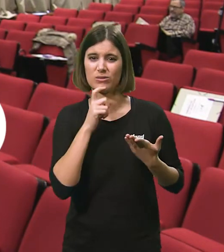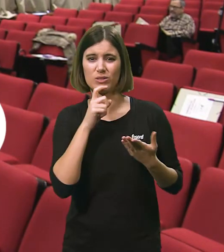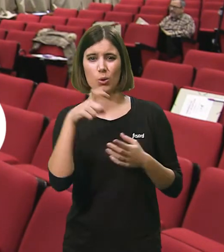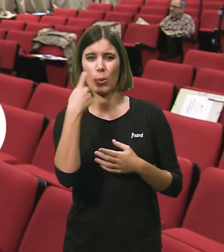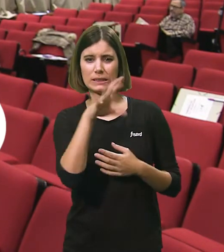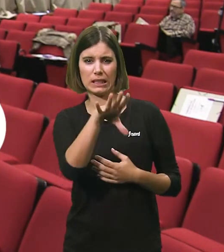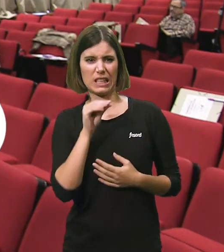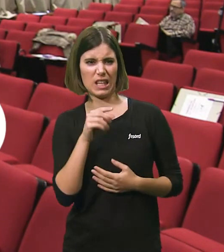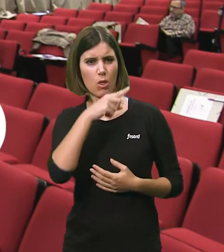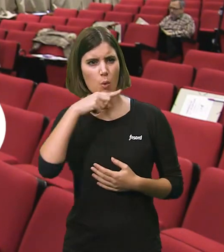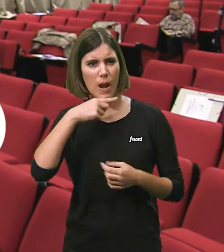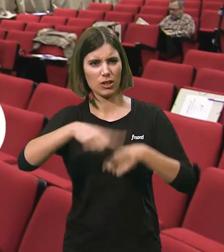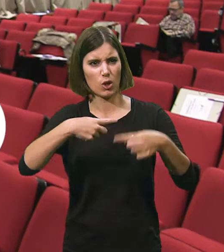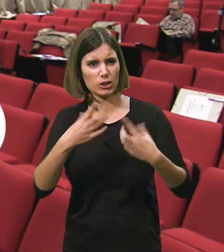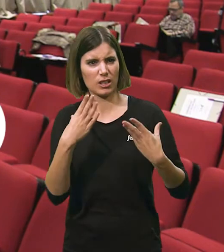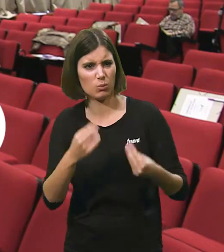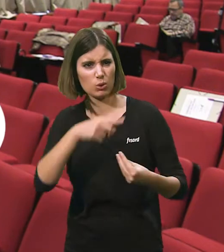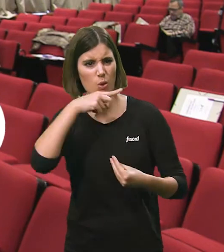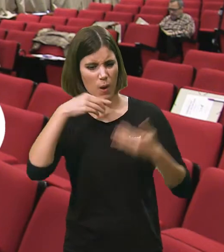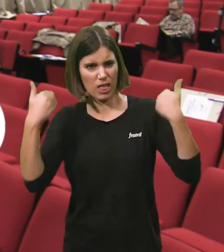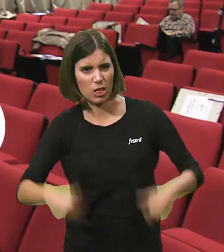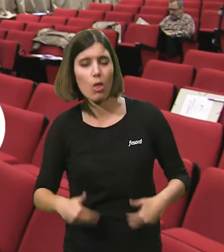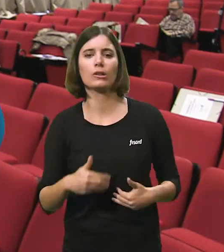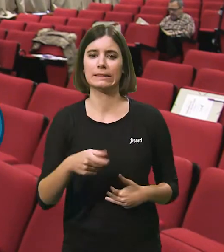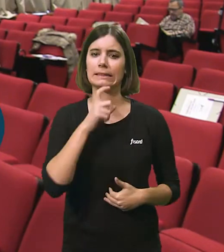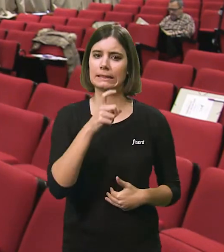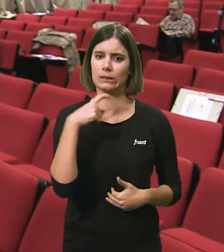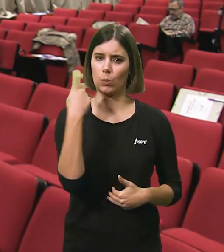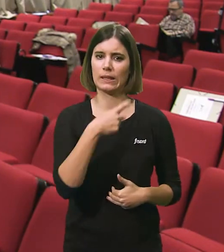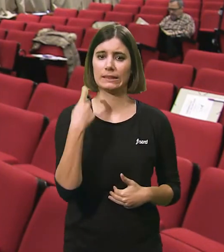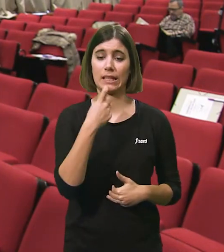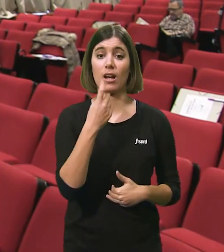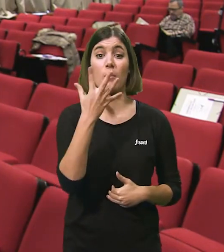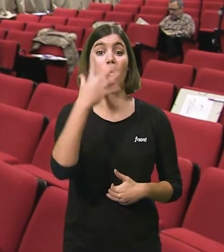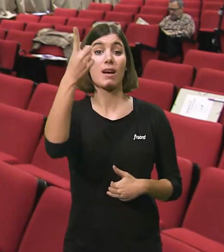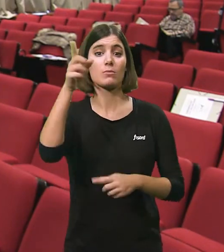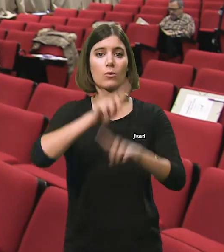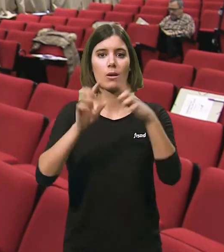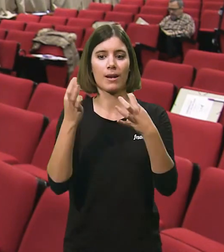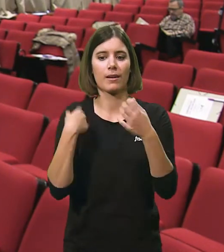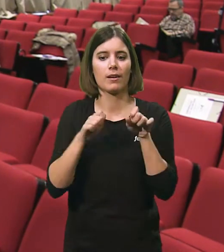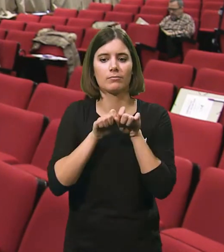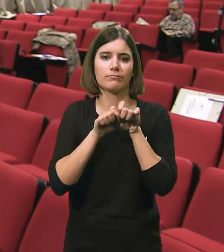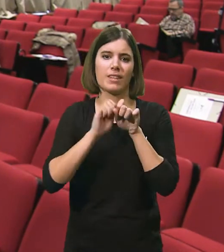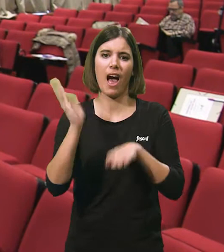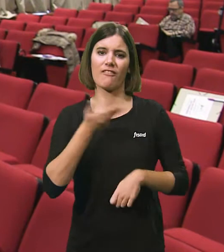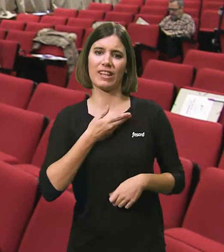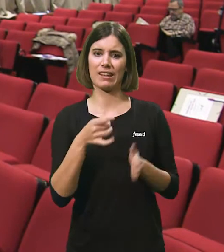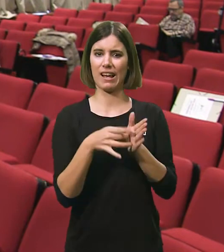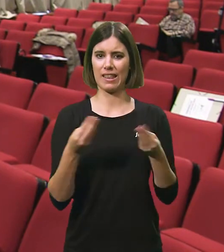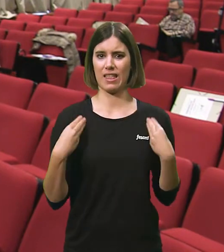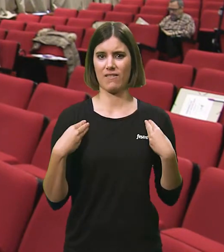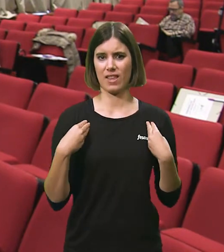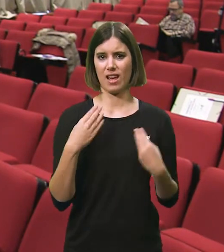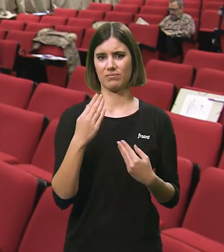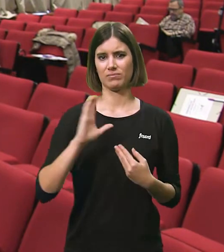és difícil de entendre, és a que a algú li duelen tots els dies i molt. I, evidentment, el problema que té és la